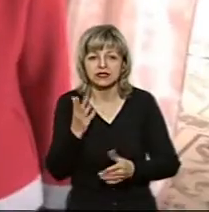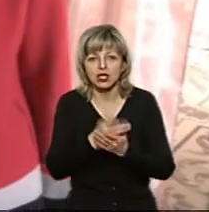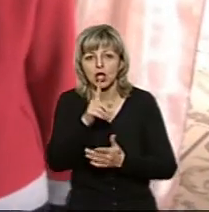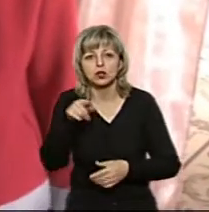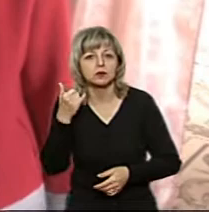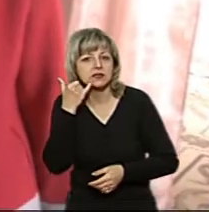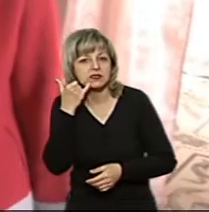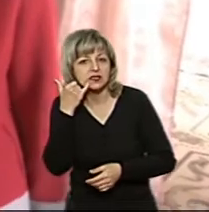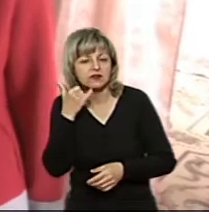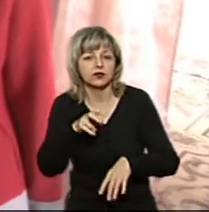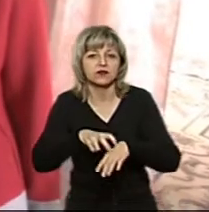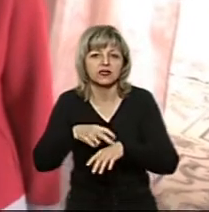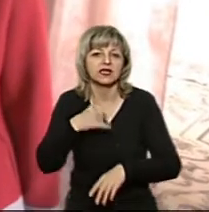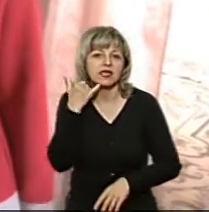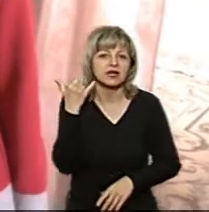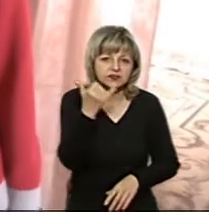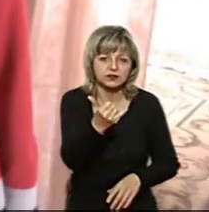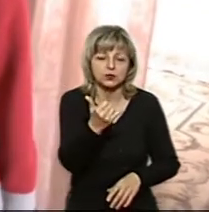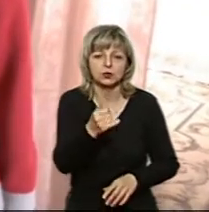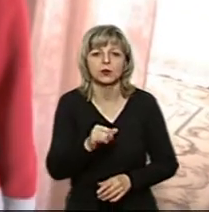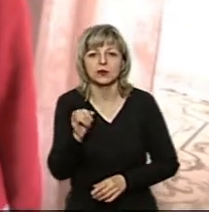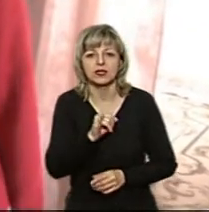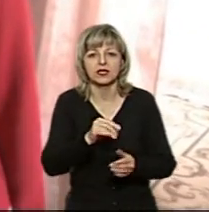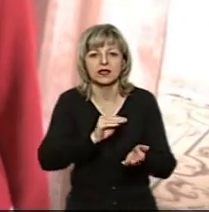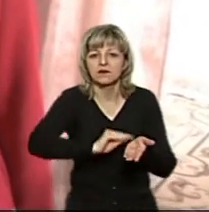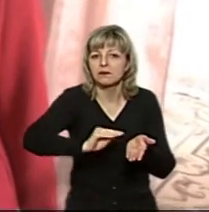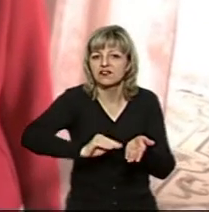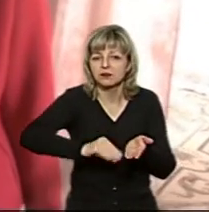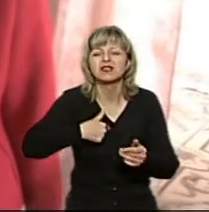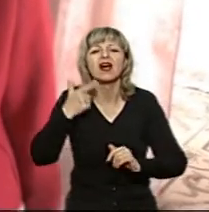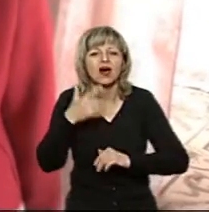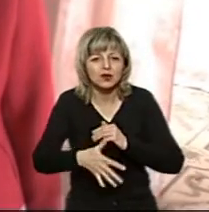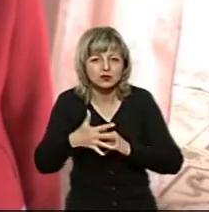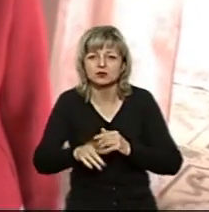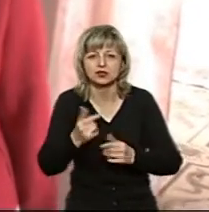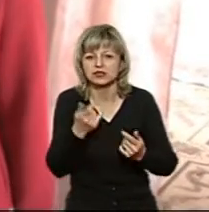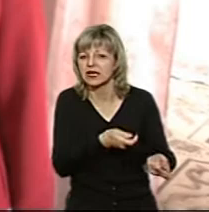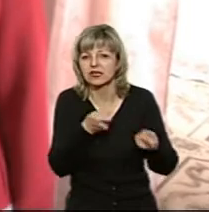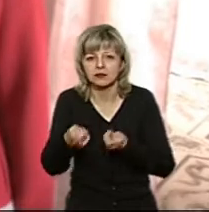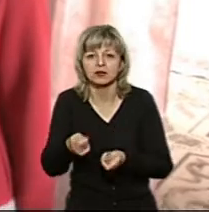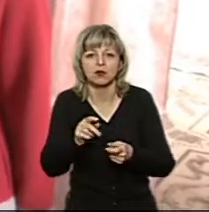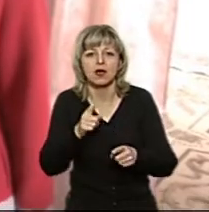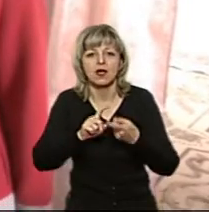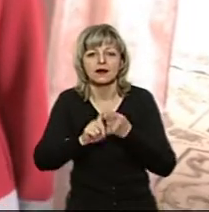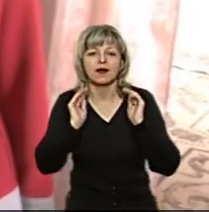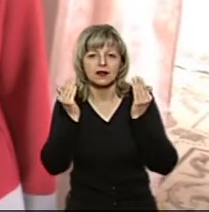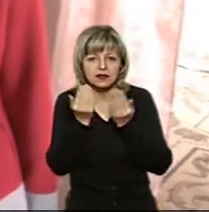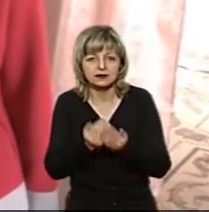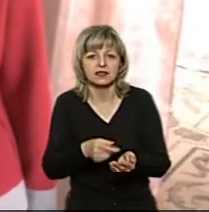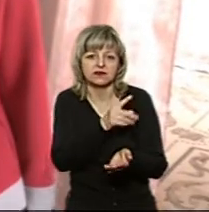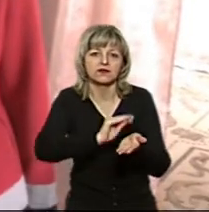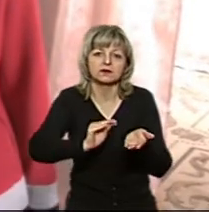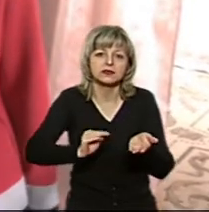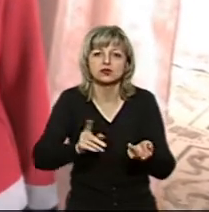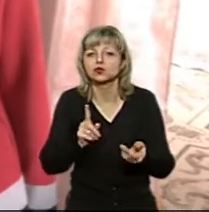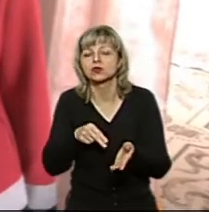телефонів лікарів, дзвоню, і так, виписую, я розумію, що не повезу зараз, бо на карантині. То виписують і просто